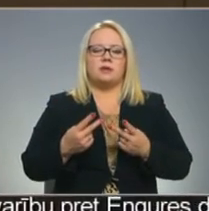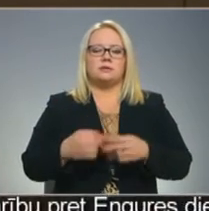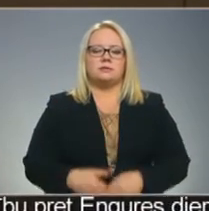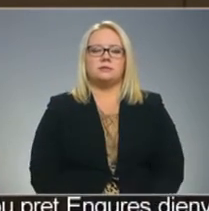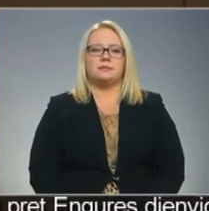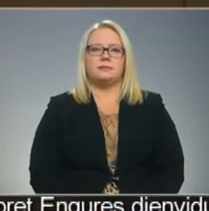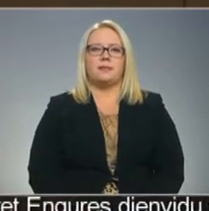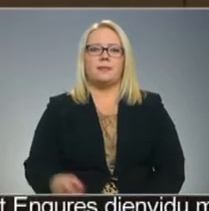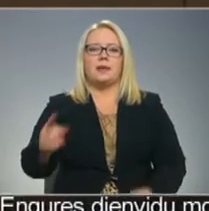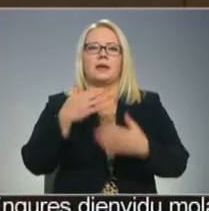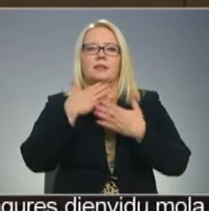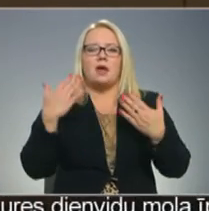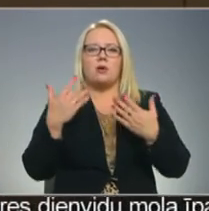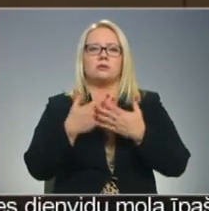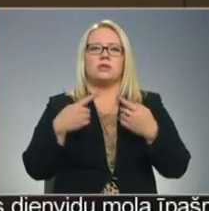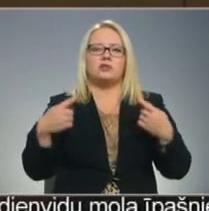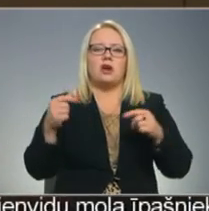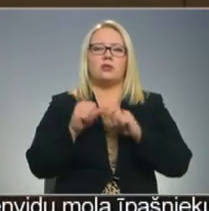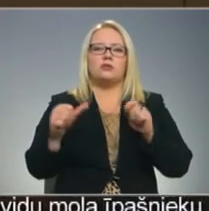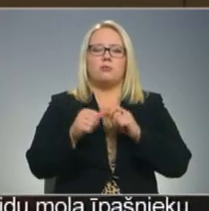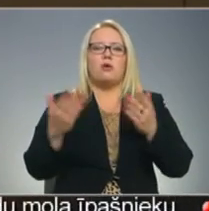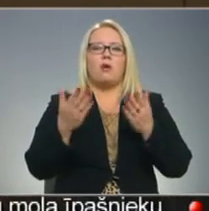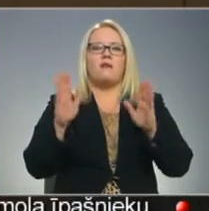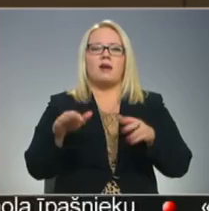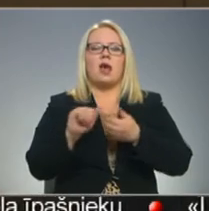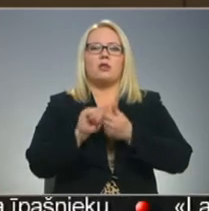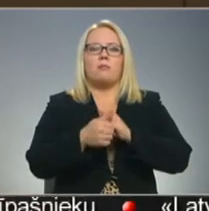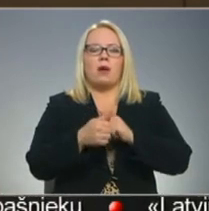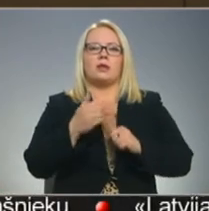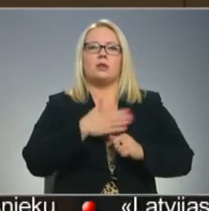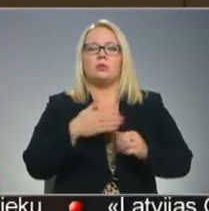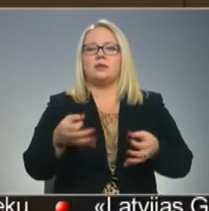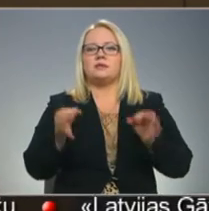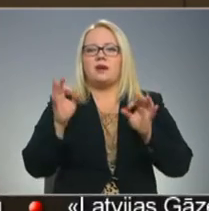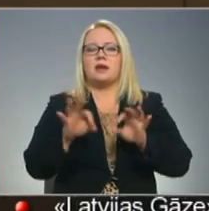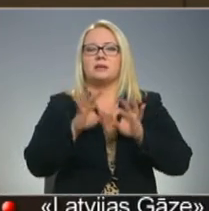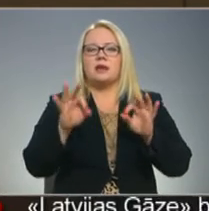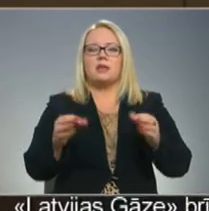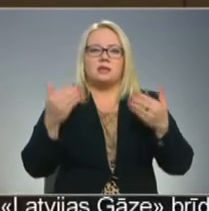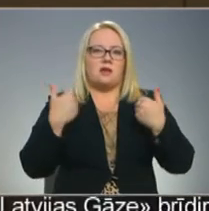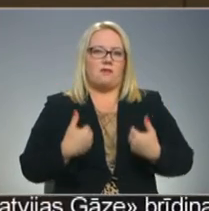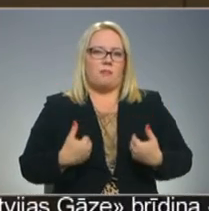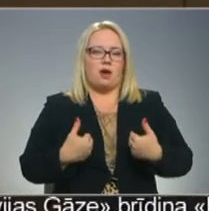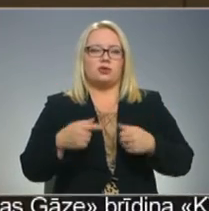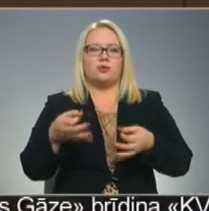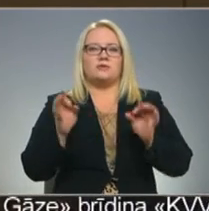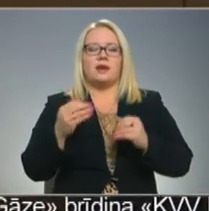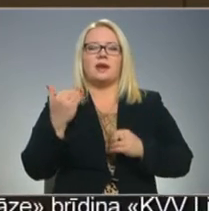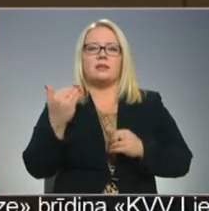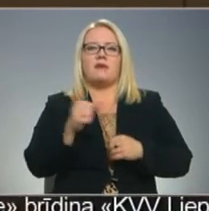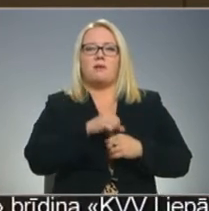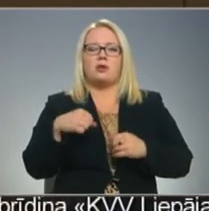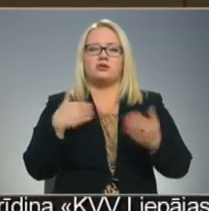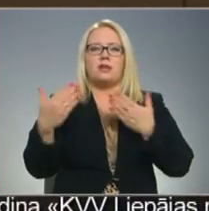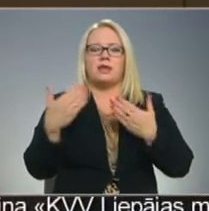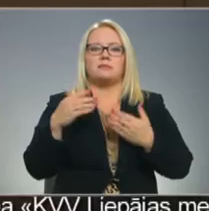Ir daudz dažādu sīkumu, ko varētu mainīt, un ir ļoti nozīmīgi sākt ar sevi pašu, jo ir ļoti svarīga tava attieksme pret